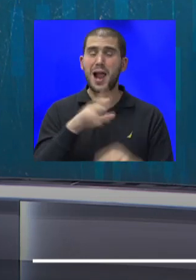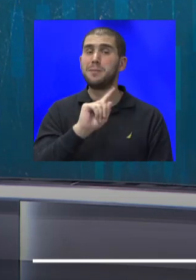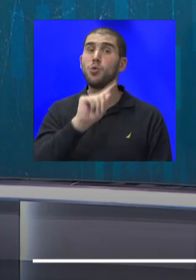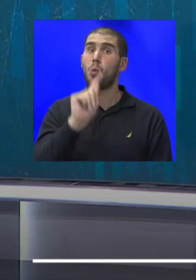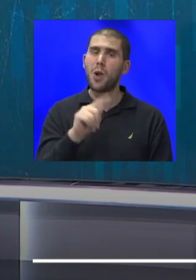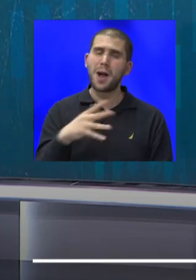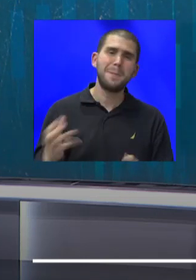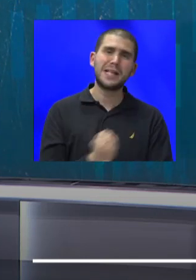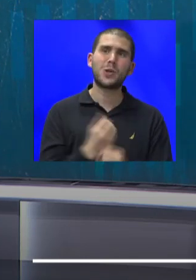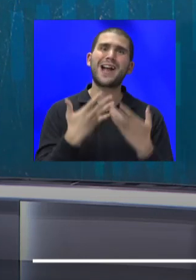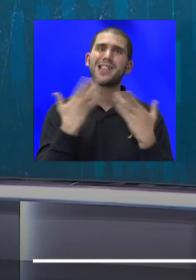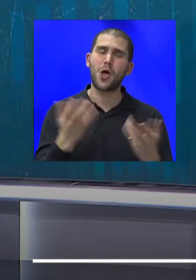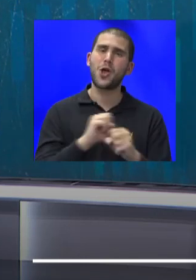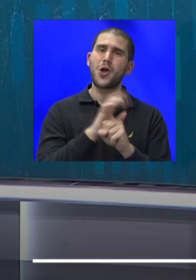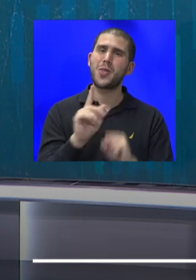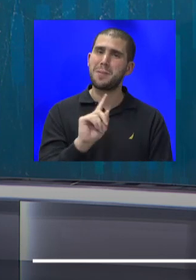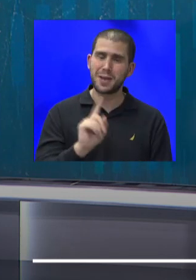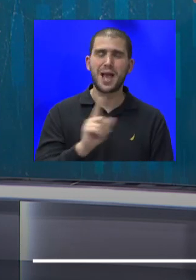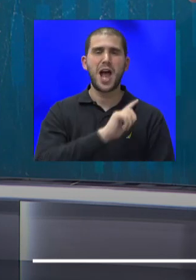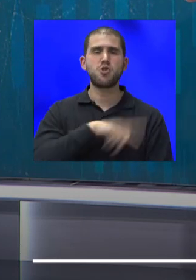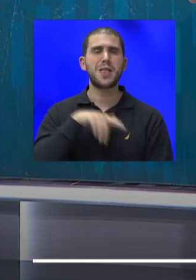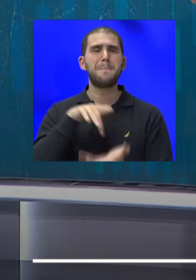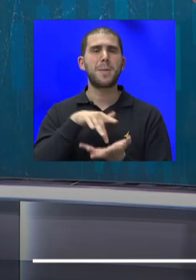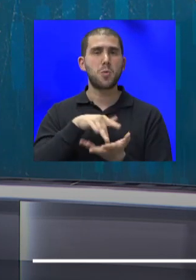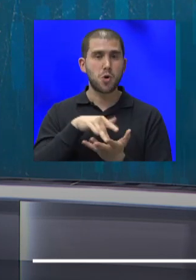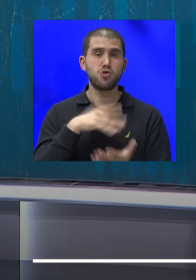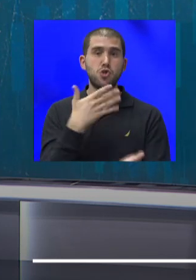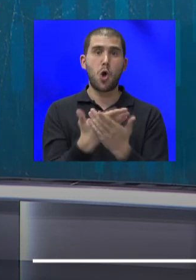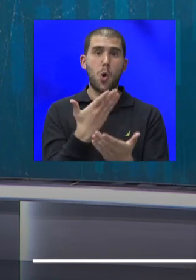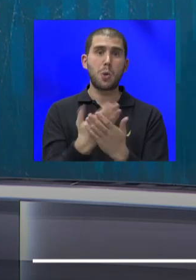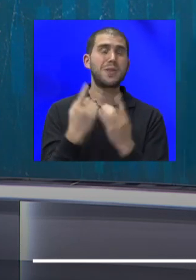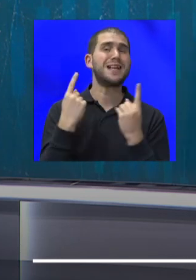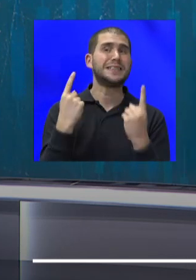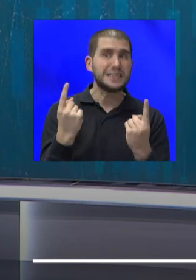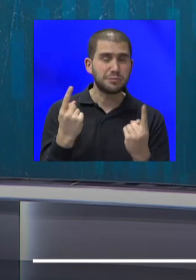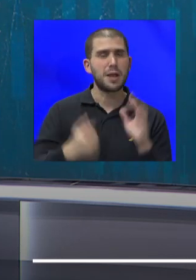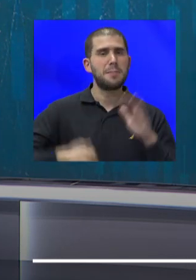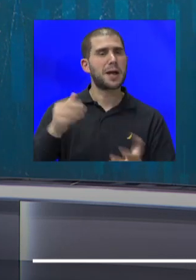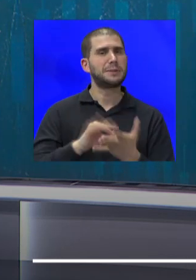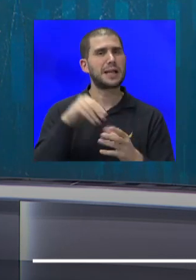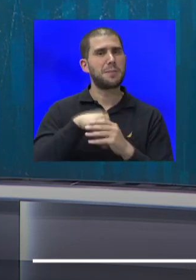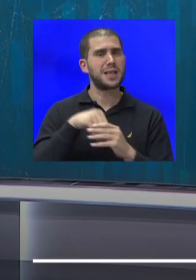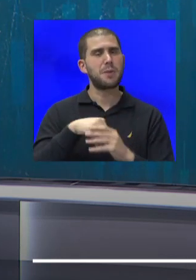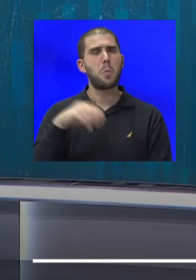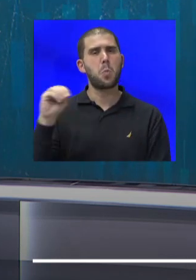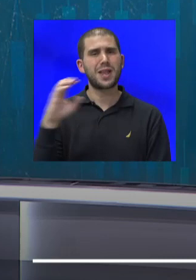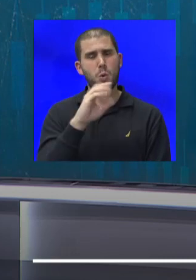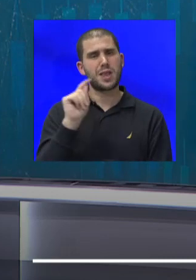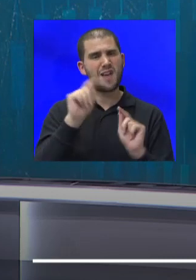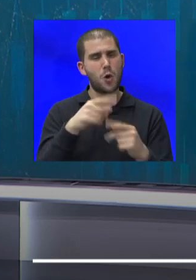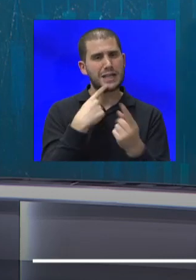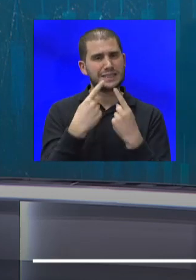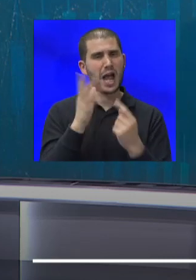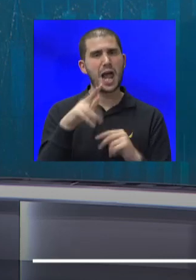הקורונה הזאת, הרשויות המקומיות שמוכיחות את עצמן, מנכל משרד הפנים מורדחי כהן יהיה איתנו לשיחה על הצוות שממליץ